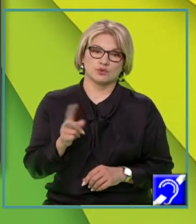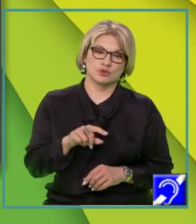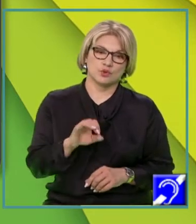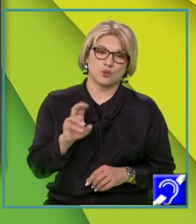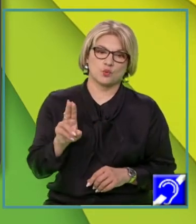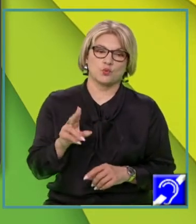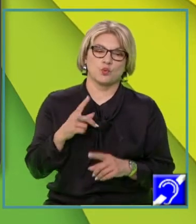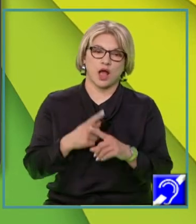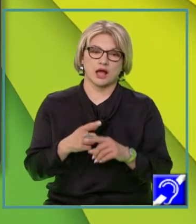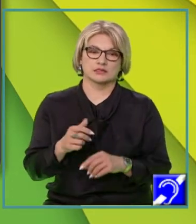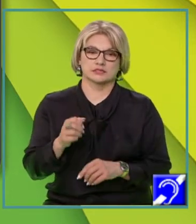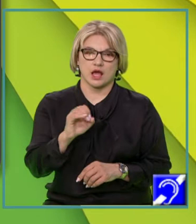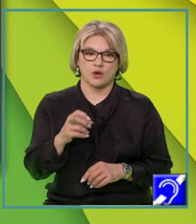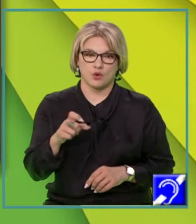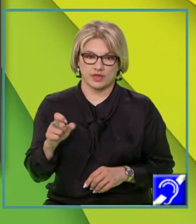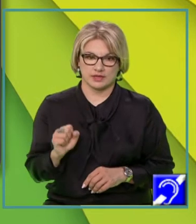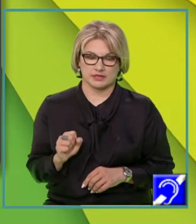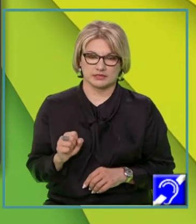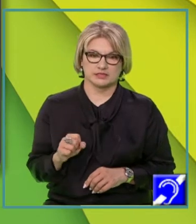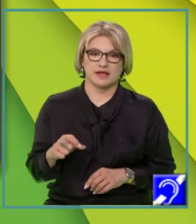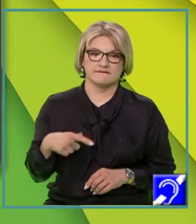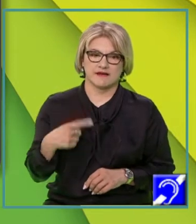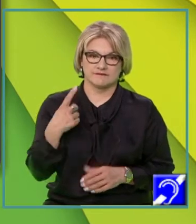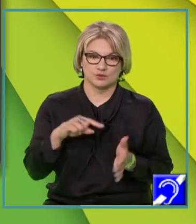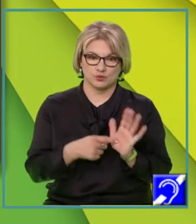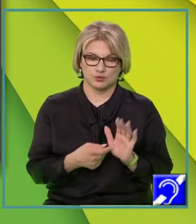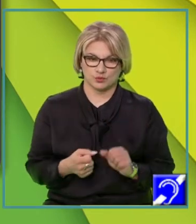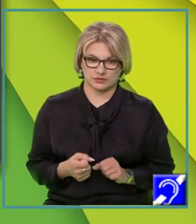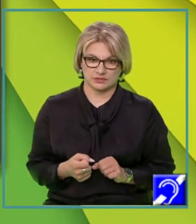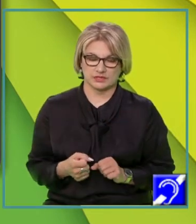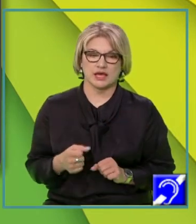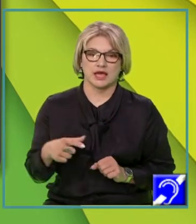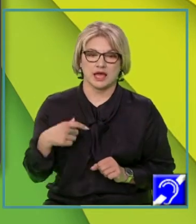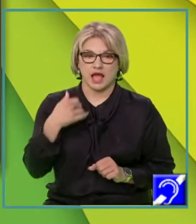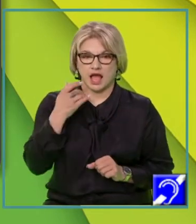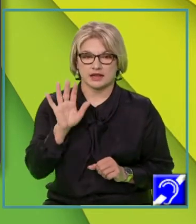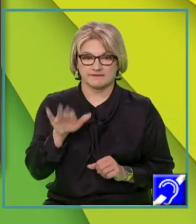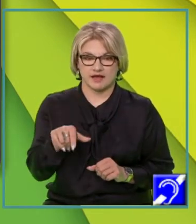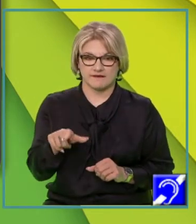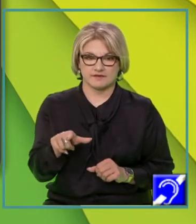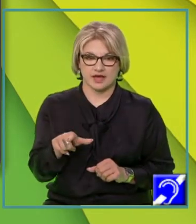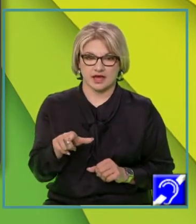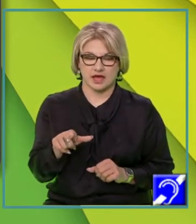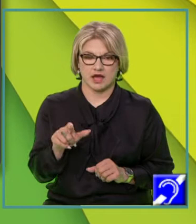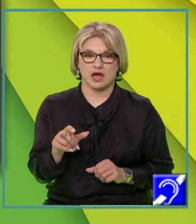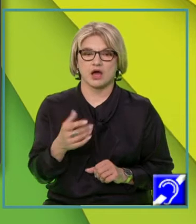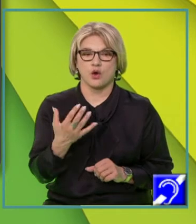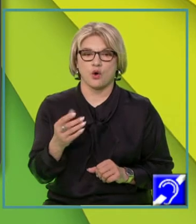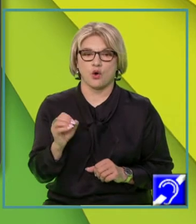axa absciselor va fi un punct care va avea ordonata